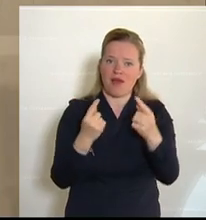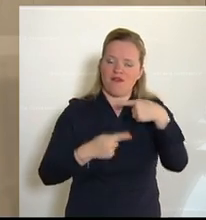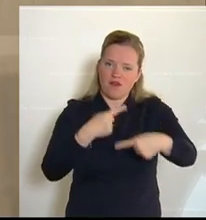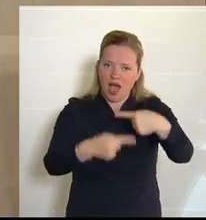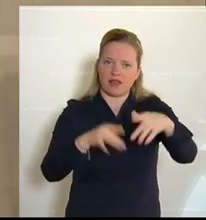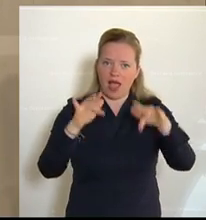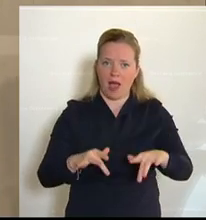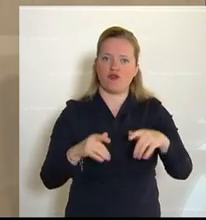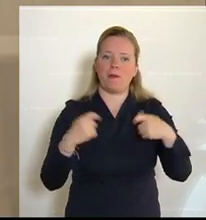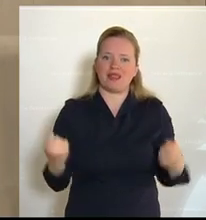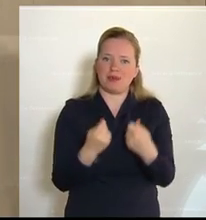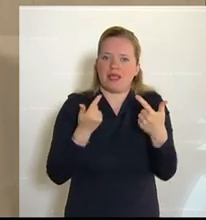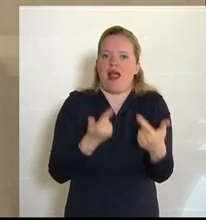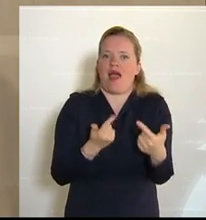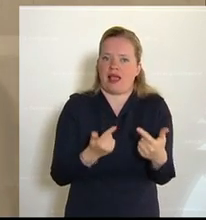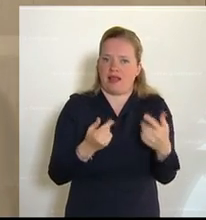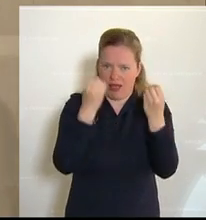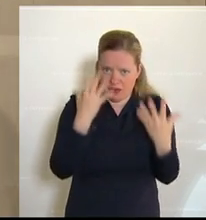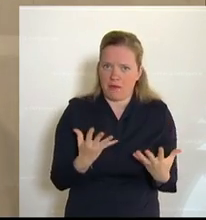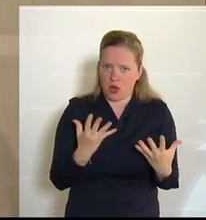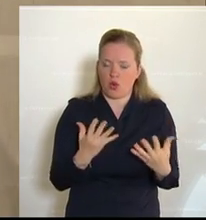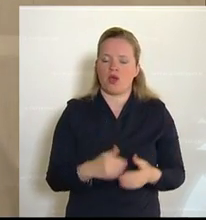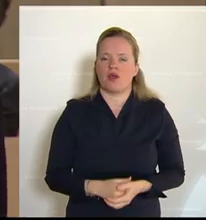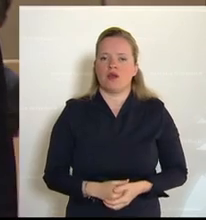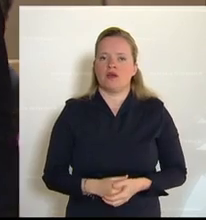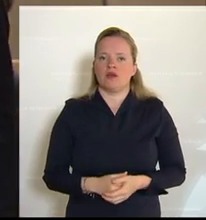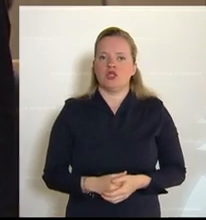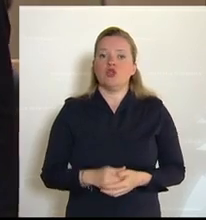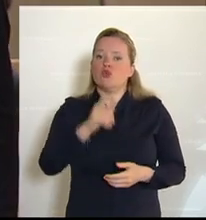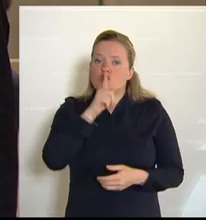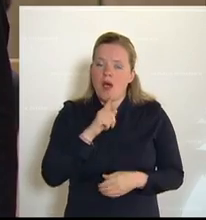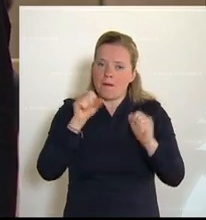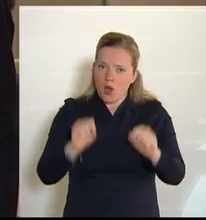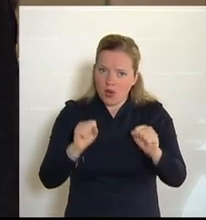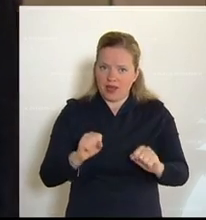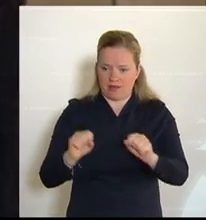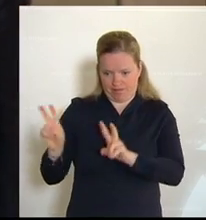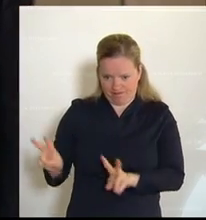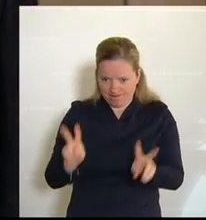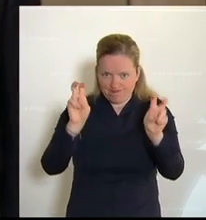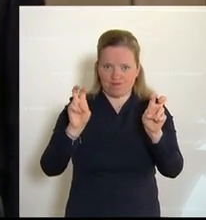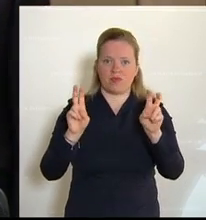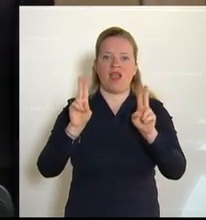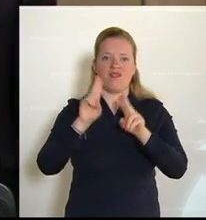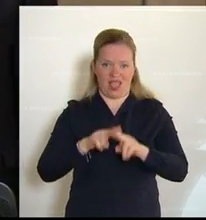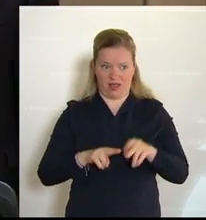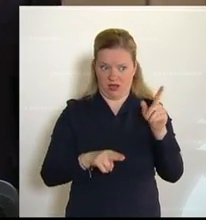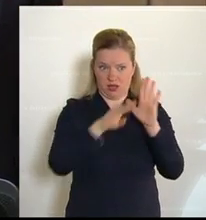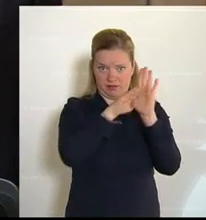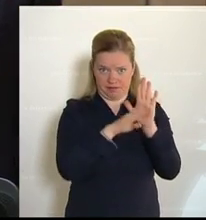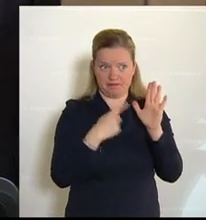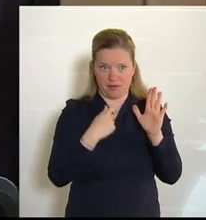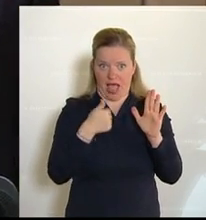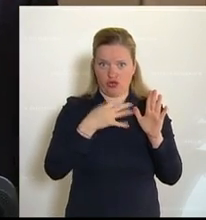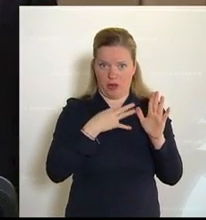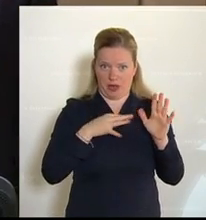Betriebsanlagengenehmigung, die waren bisher nur dann möglich, wenn sie für, und ich zitiere aus dem einstimmig beschlossenen Gesetz, nur wenn sie